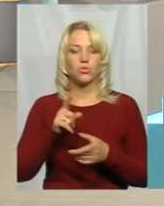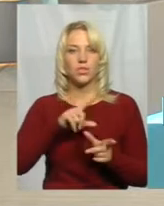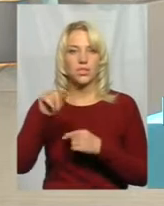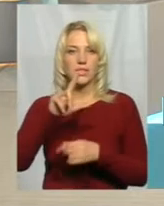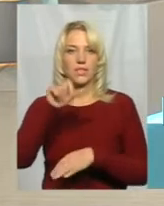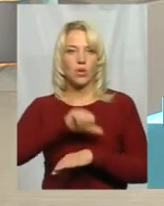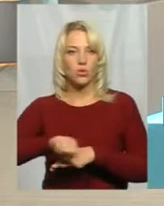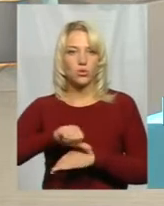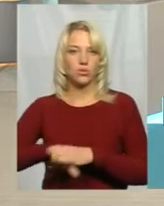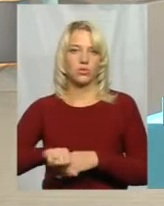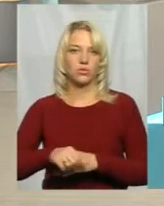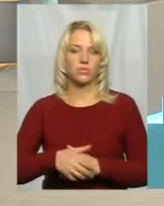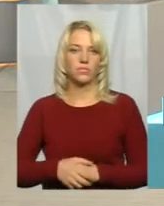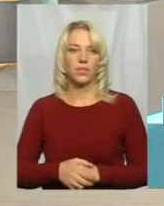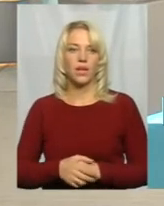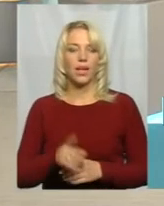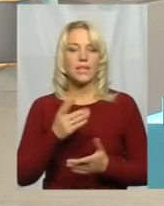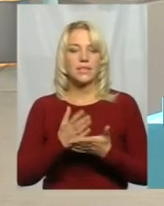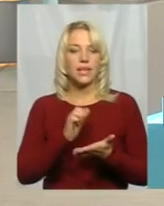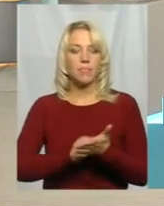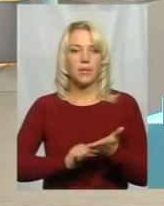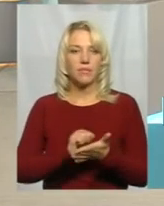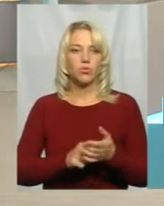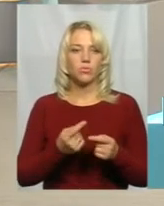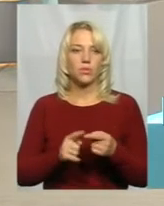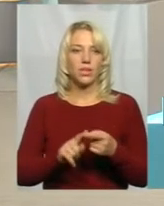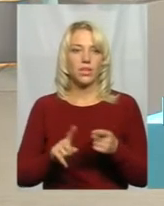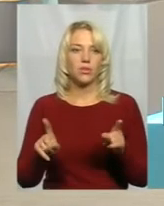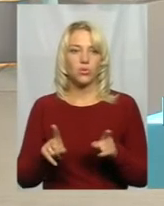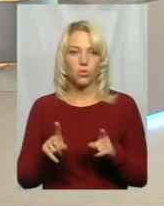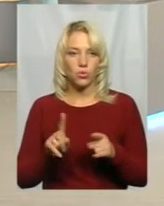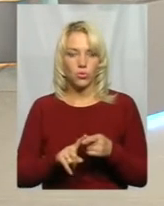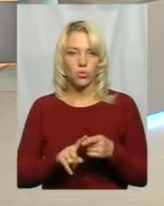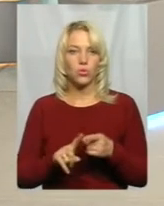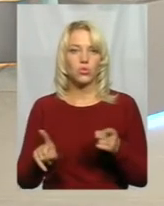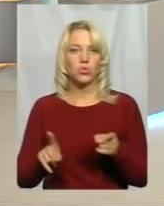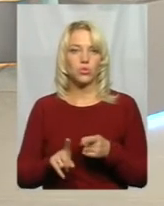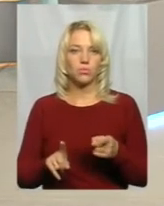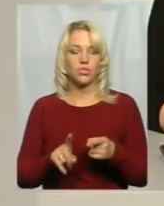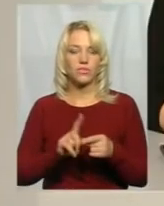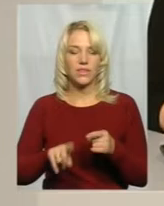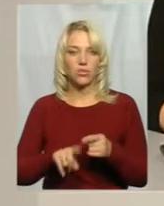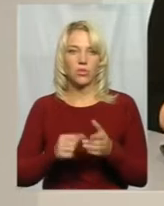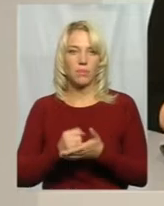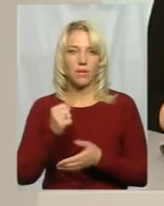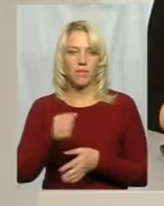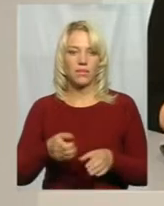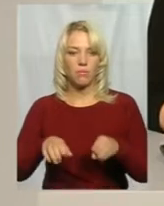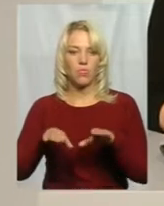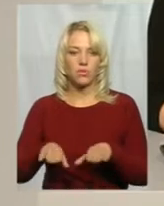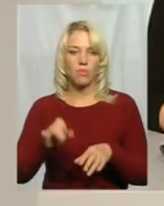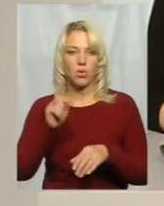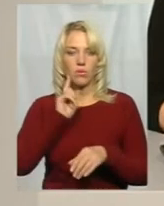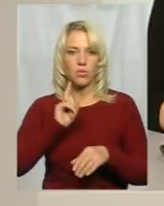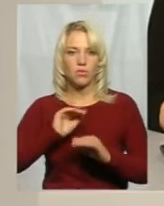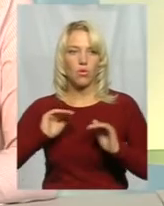за кордон, що стає приводом для тимчасового, швидко направляти постанову про тимчасове